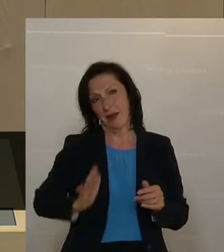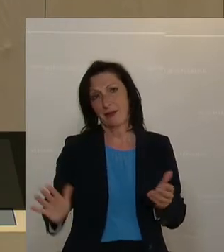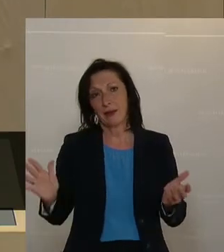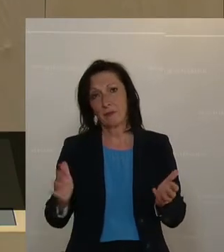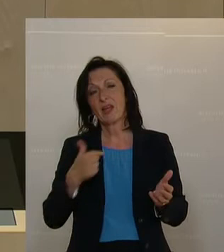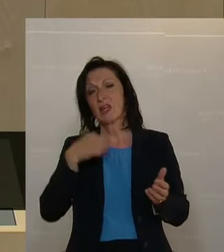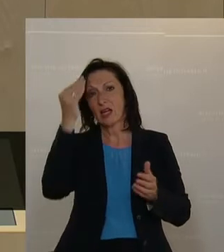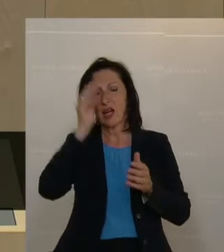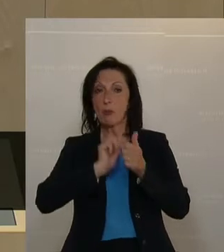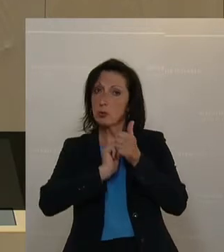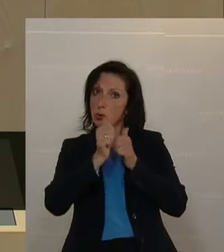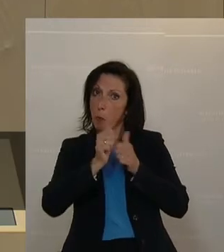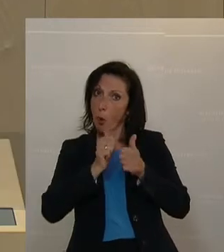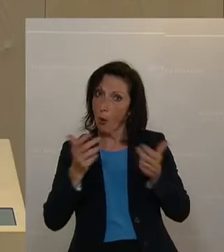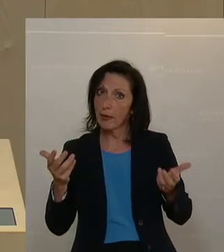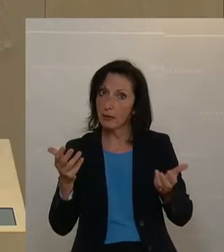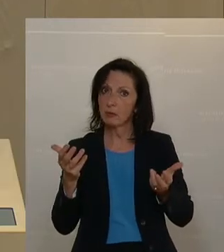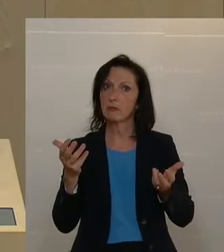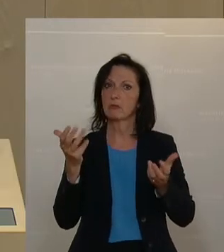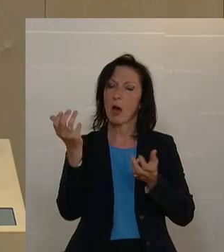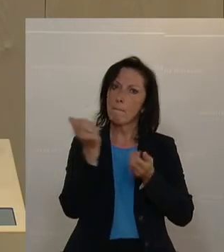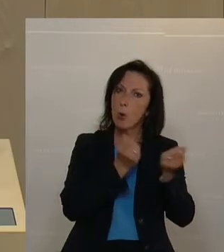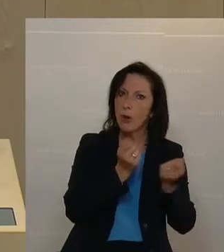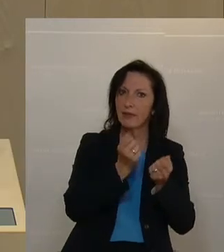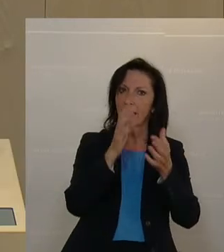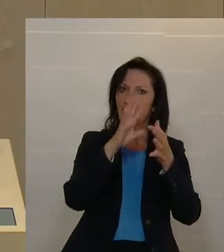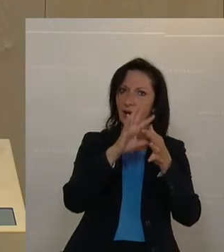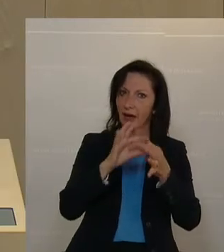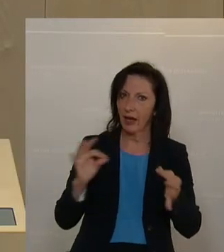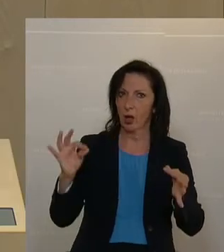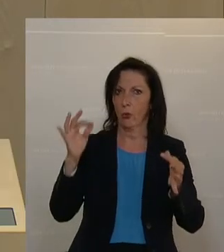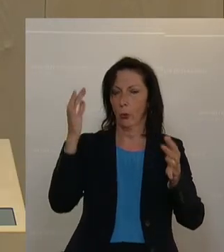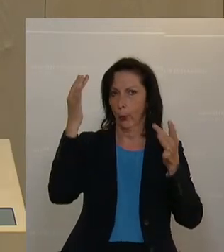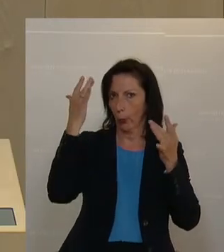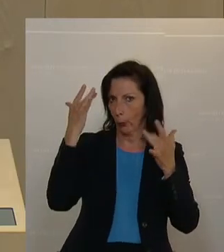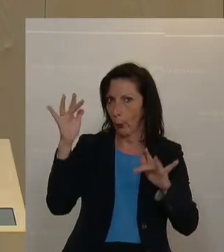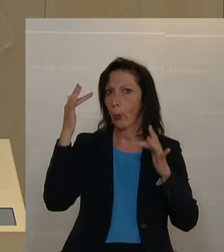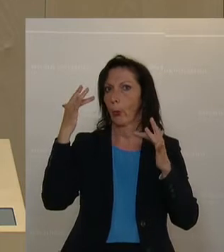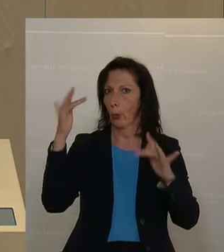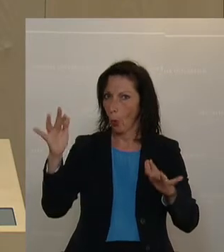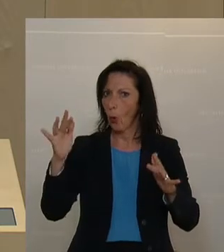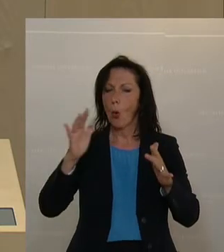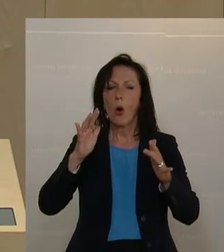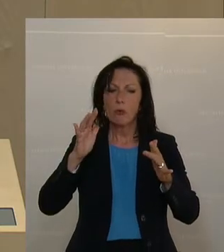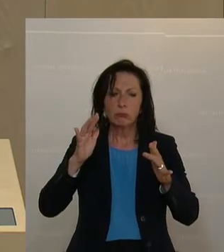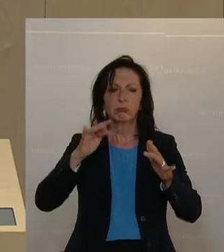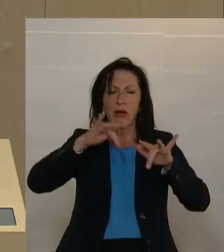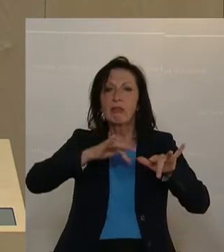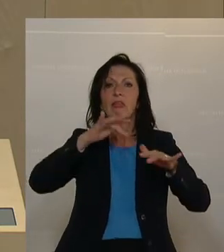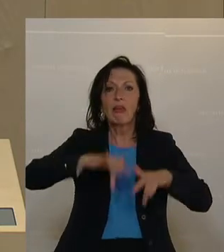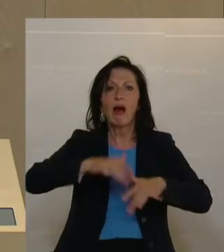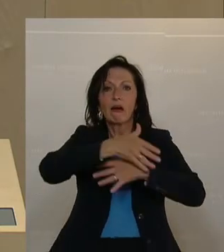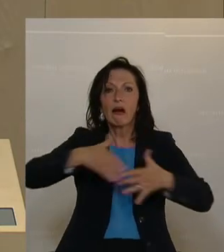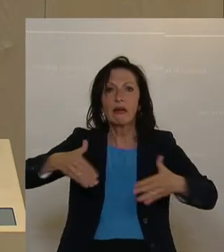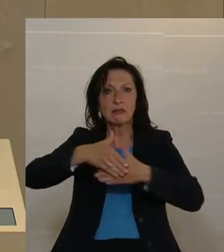Sport sehr politische, religiöse und kulturelle Grenzen überwinden kann und in der